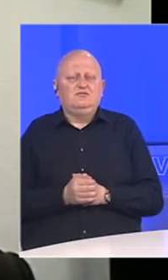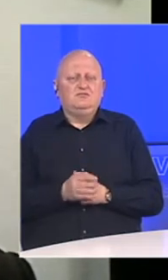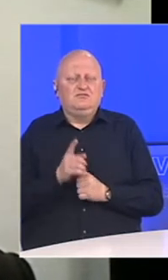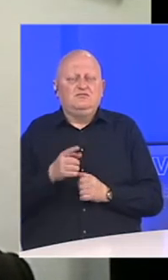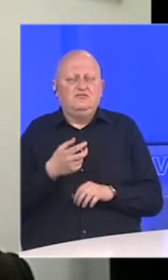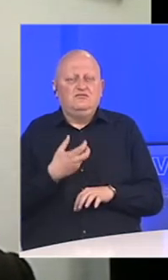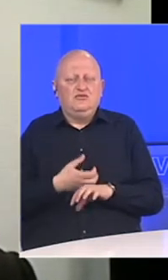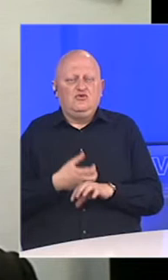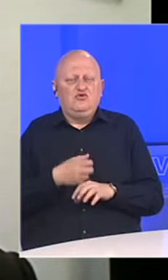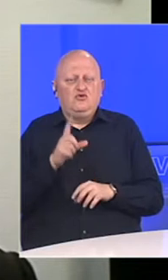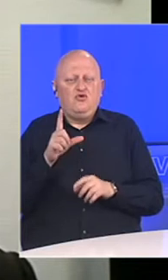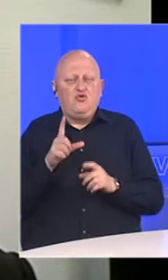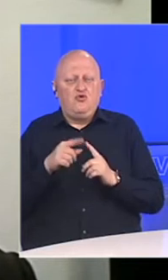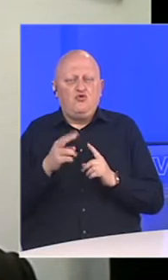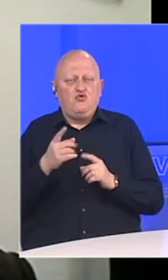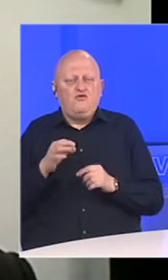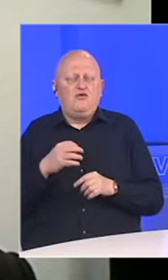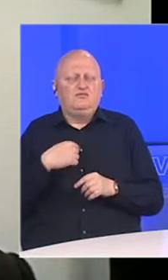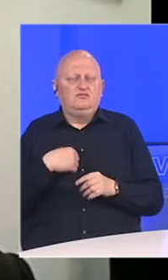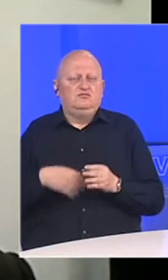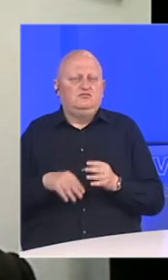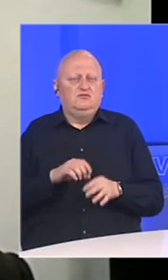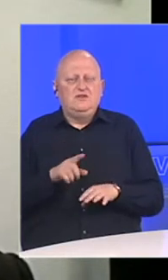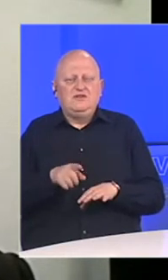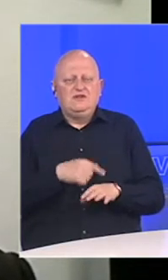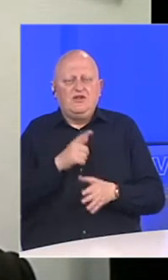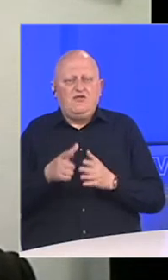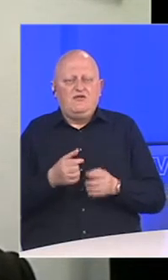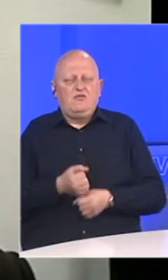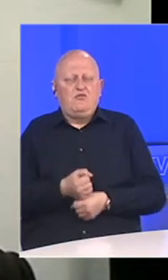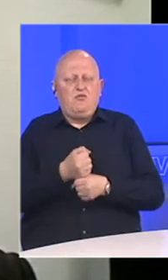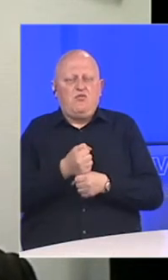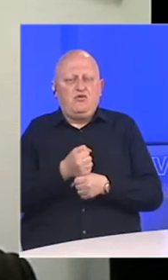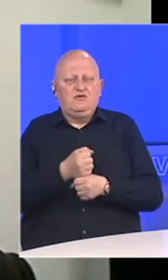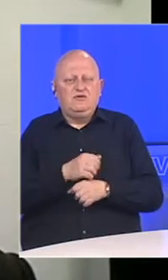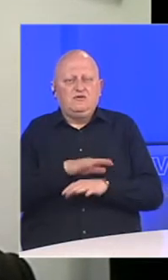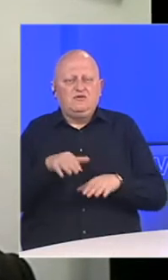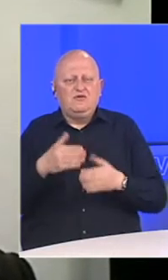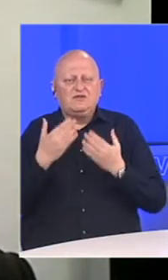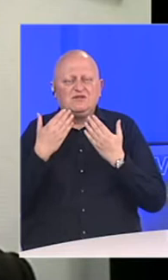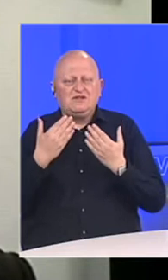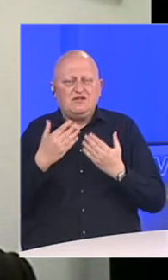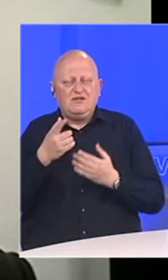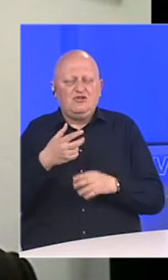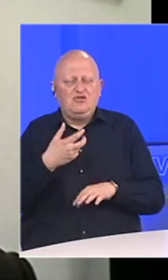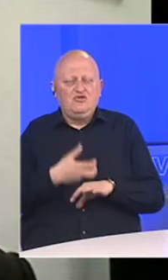Tako je, doktor Lutvo Zborišević nam je stvarno bio cijelo vrijeme ovdje podrška i svima se zahvaljujem i doktoru, ali